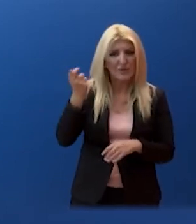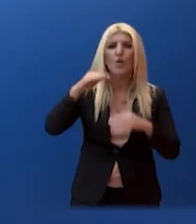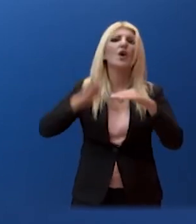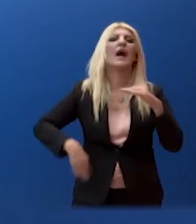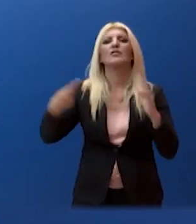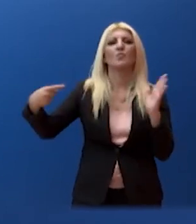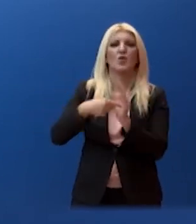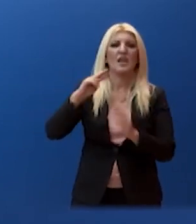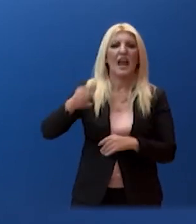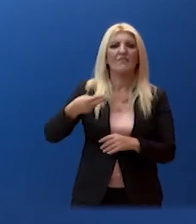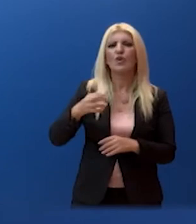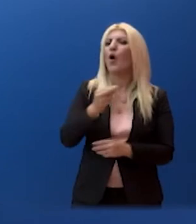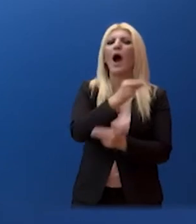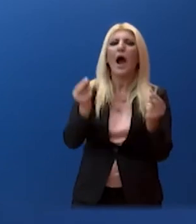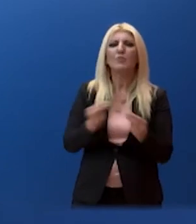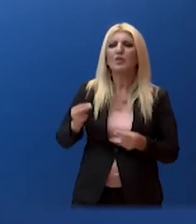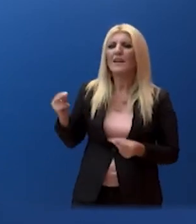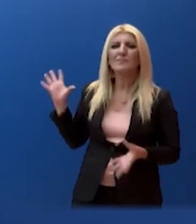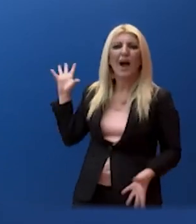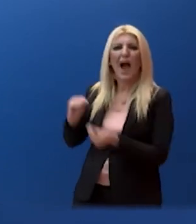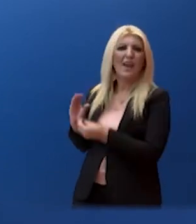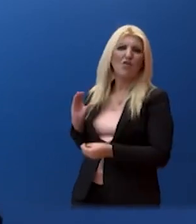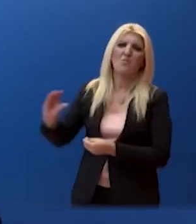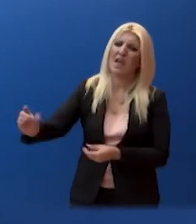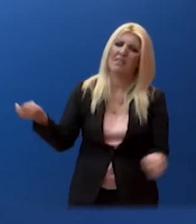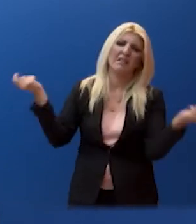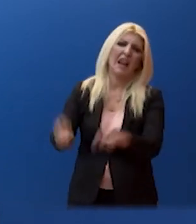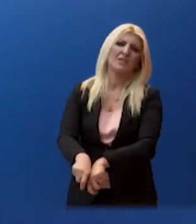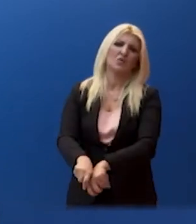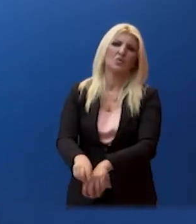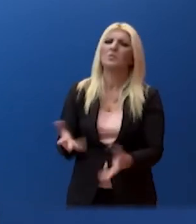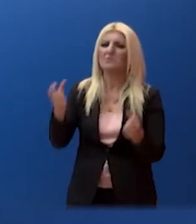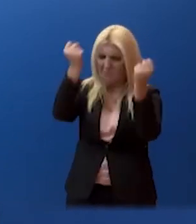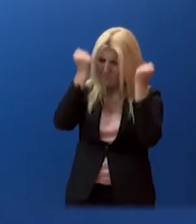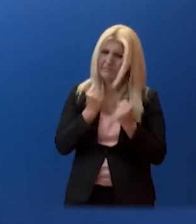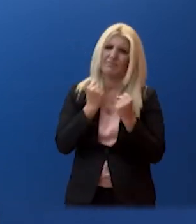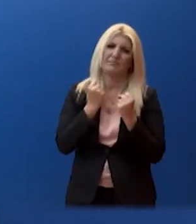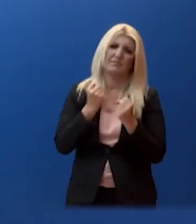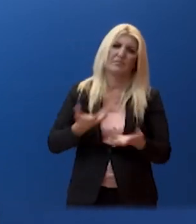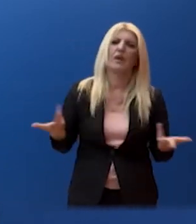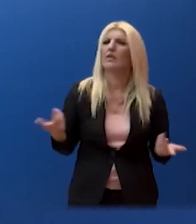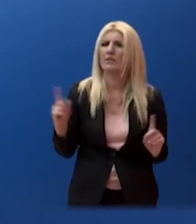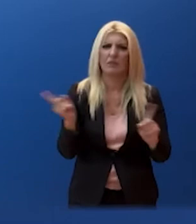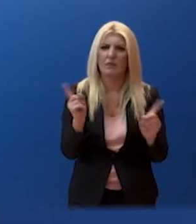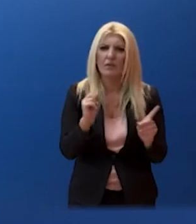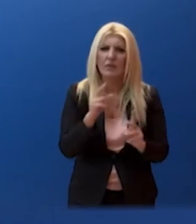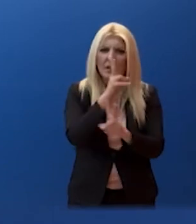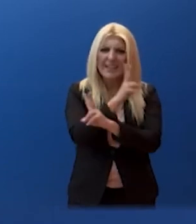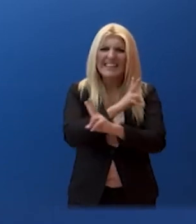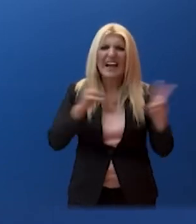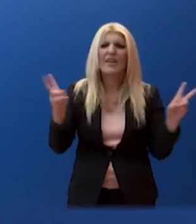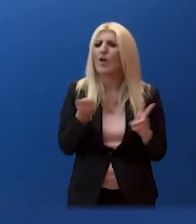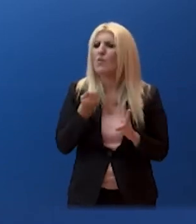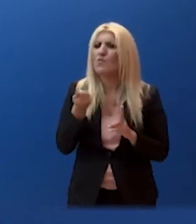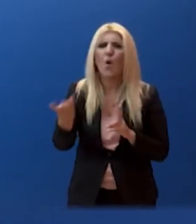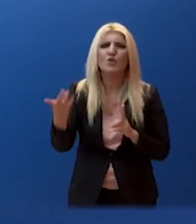Ισχύει κάτι τέτοιο. Ευχαριστώ. Ξεκινώ ανάποδα. Φυσικά και δεν ισχύει κάτι τέτοιο. Είναι ξεκάθαρος ο αριθμός της συνταξιούχων.